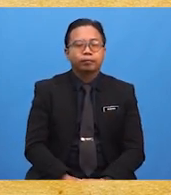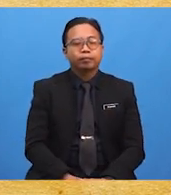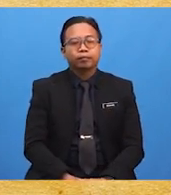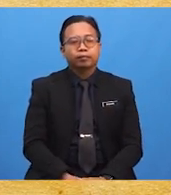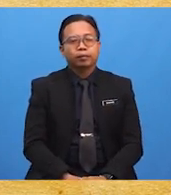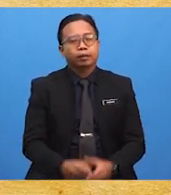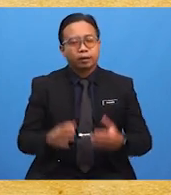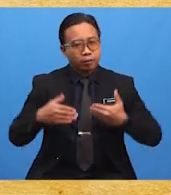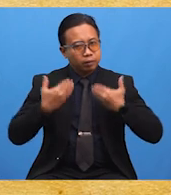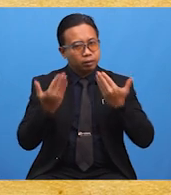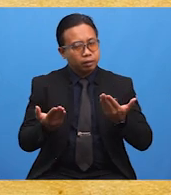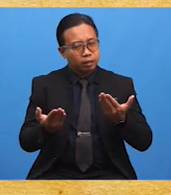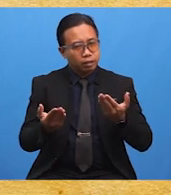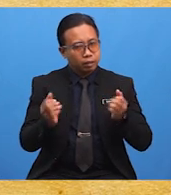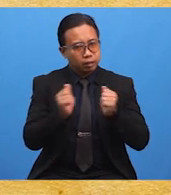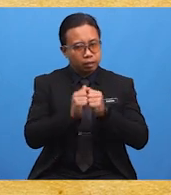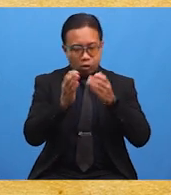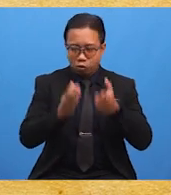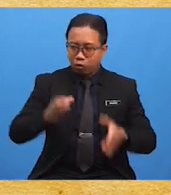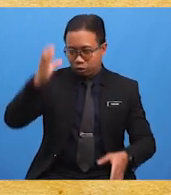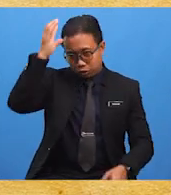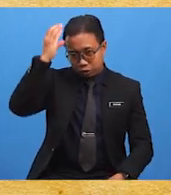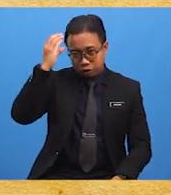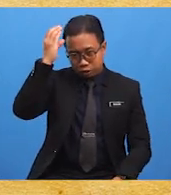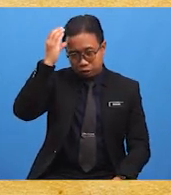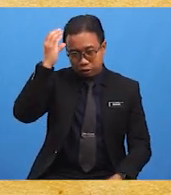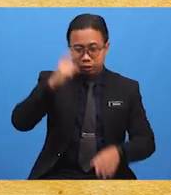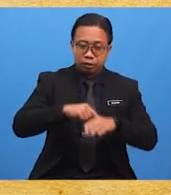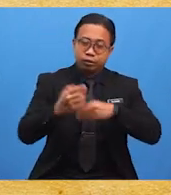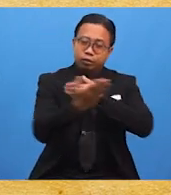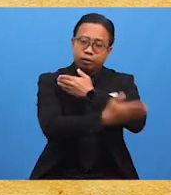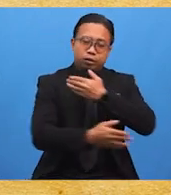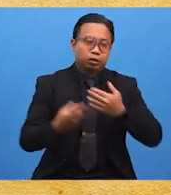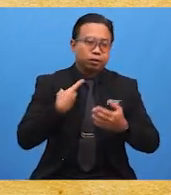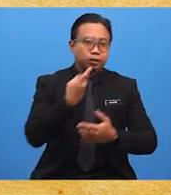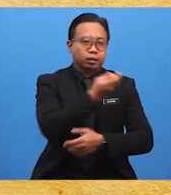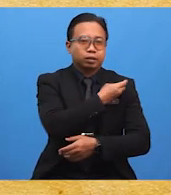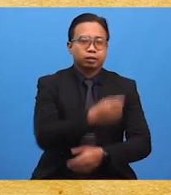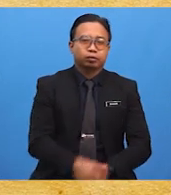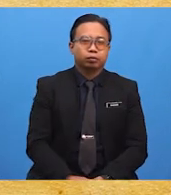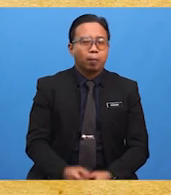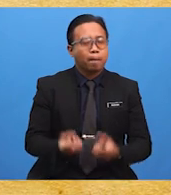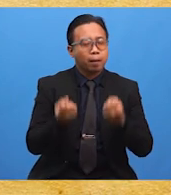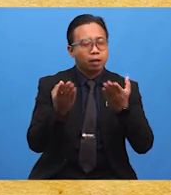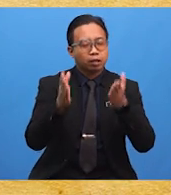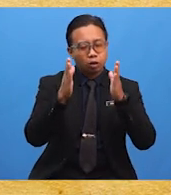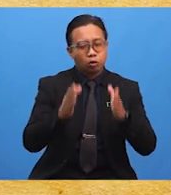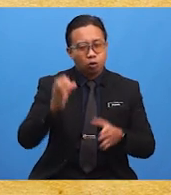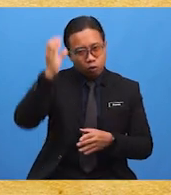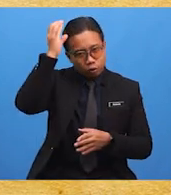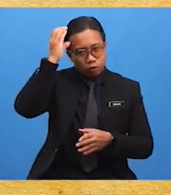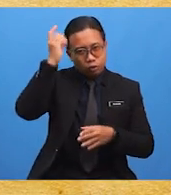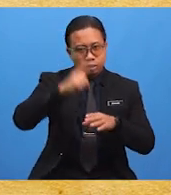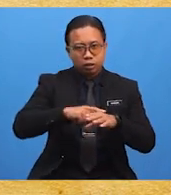Bagaimana pula dengan orang Cina di negara kita? Ramai orang Cina menetap di kawasan